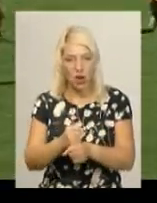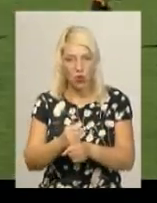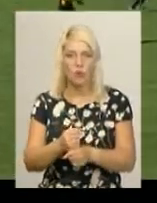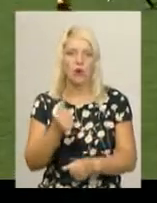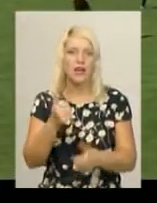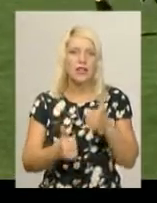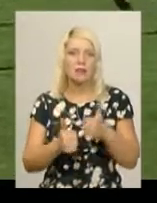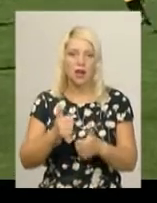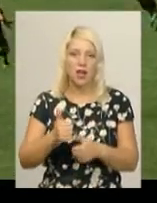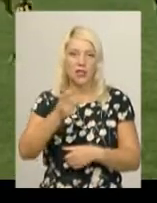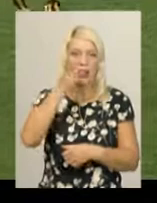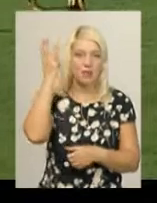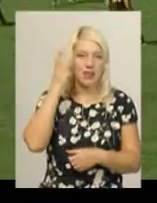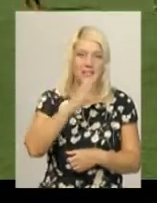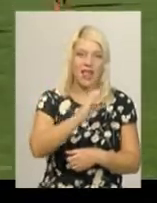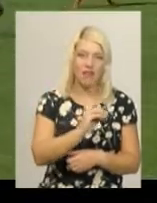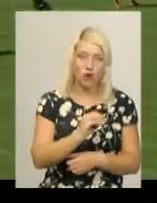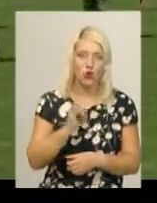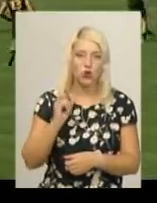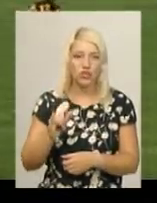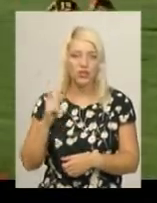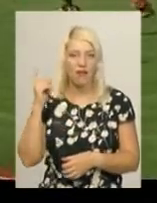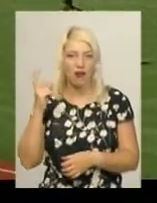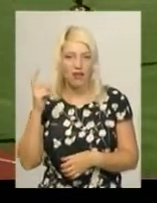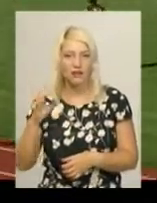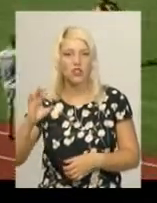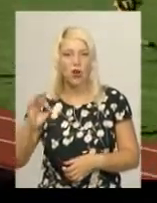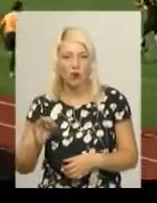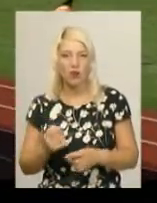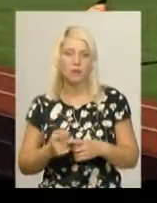та Харківський Олімп. З рахунком 12-7 переміг Олімп.